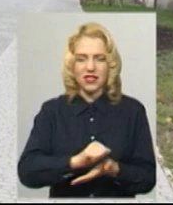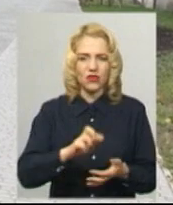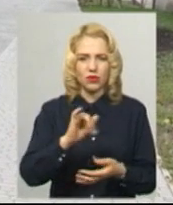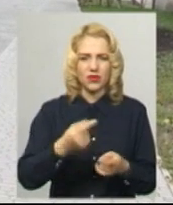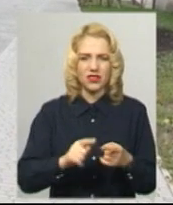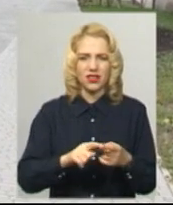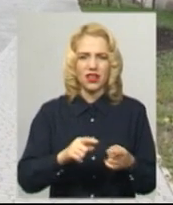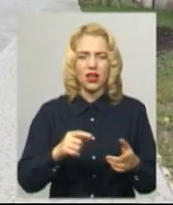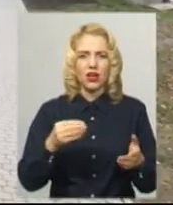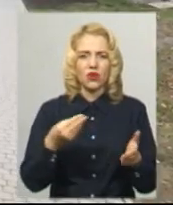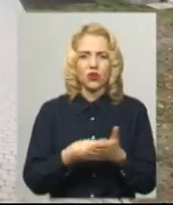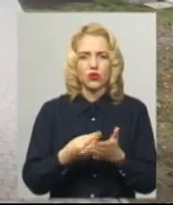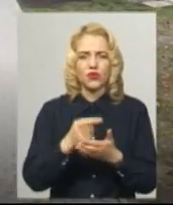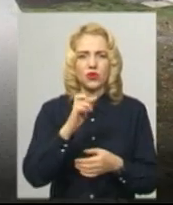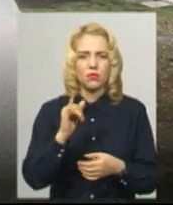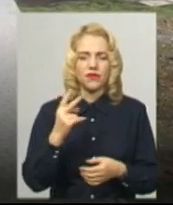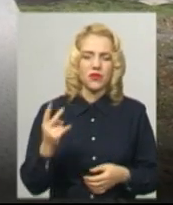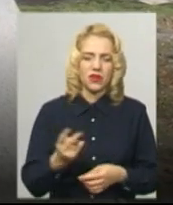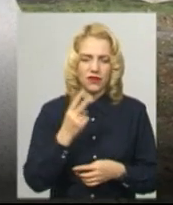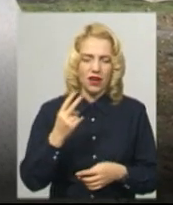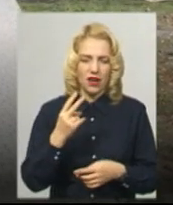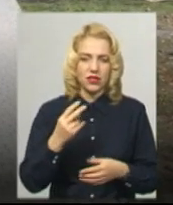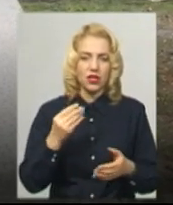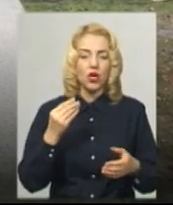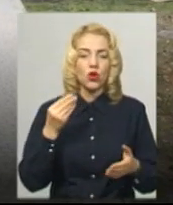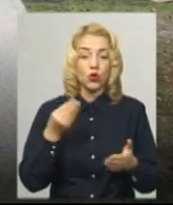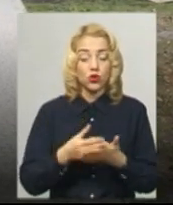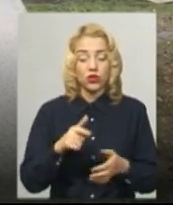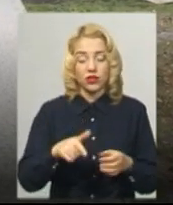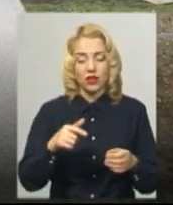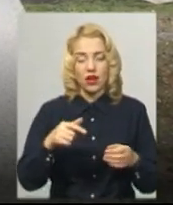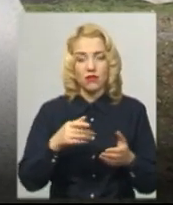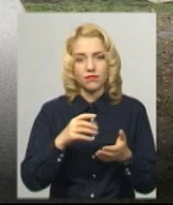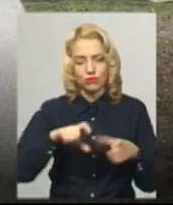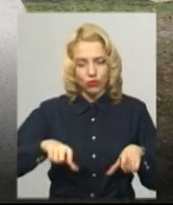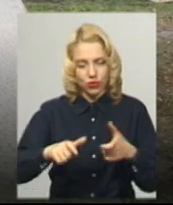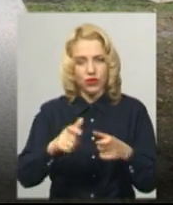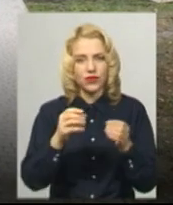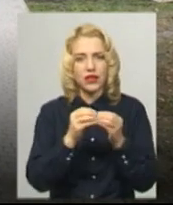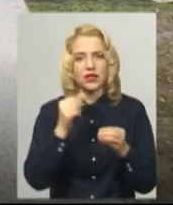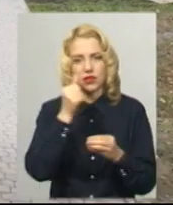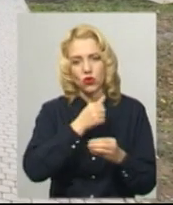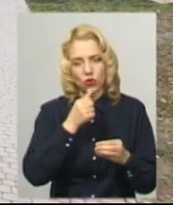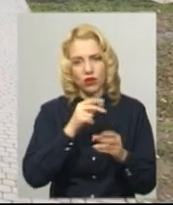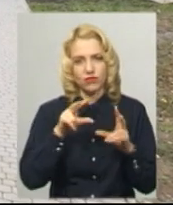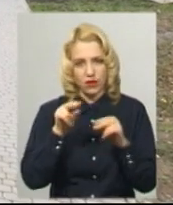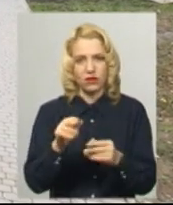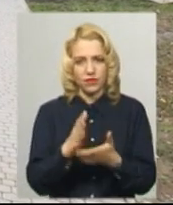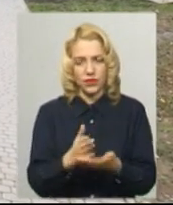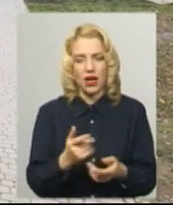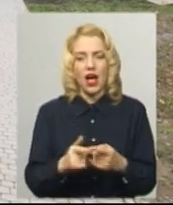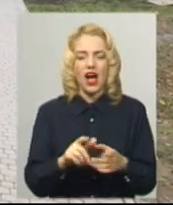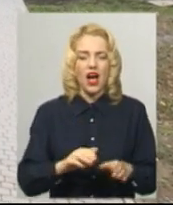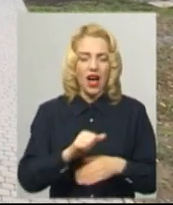коштувало рівно в два рази дорожче. Років десять вона простоїться гарантовано. А то, що цей асфальт при будь-яких